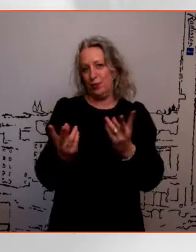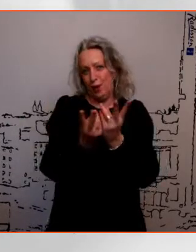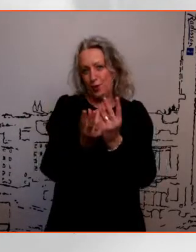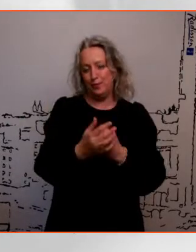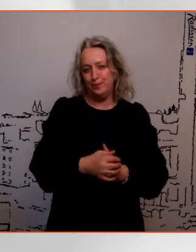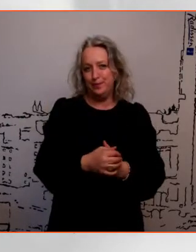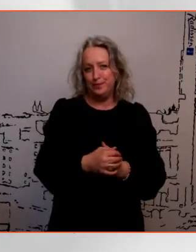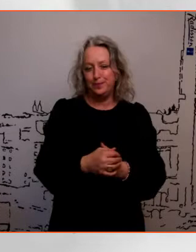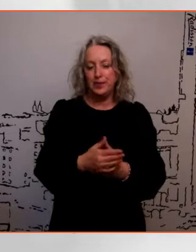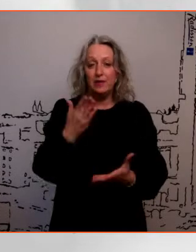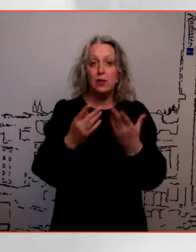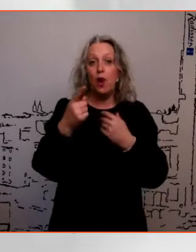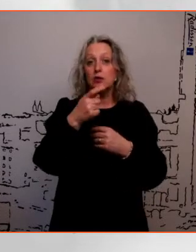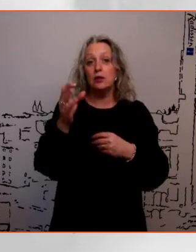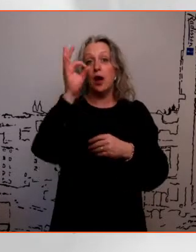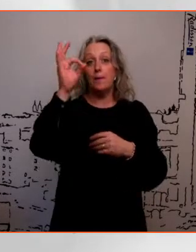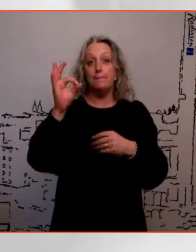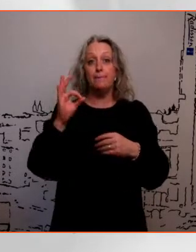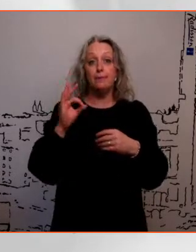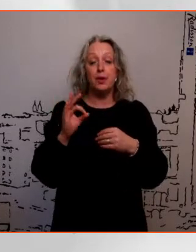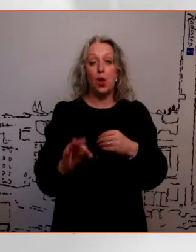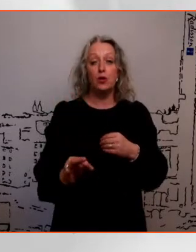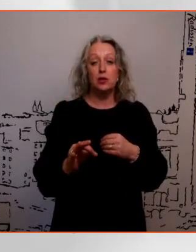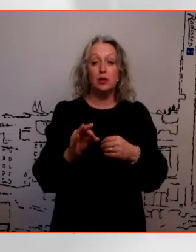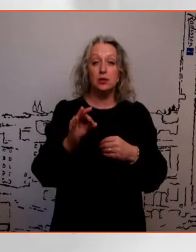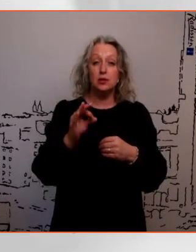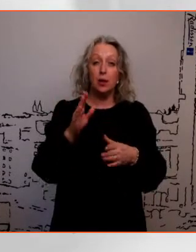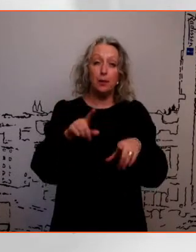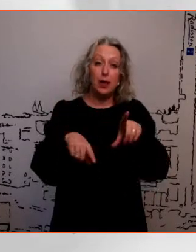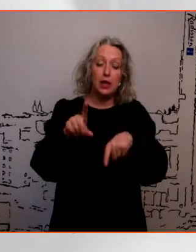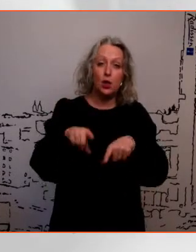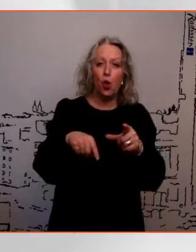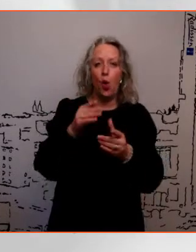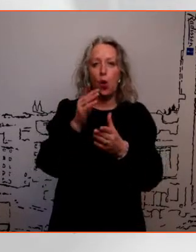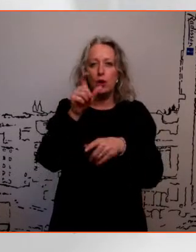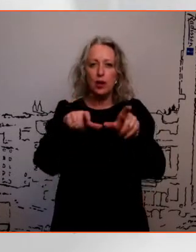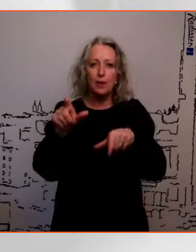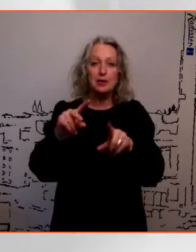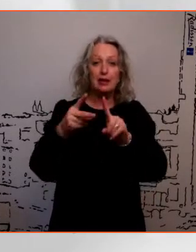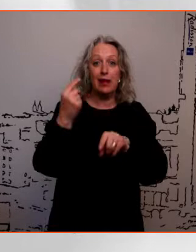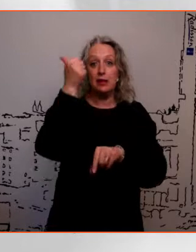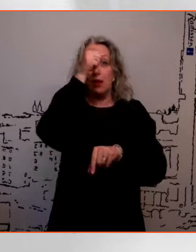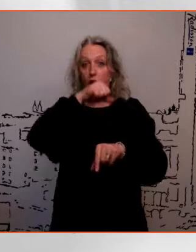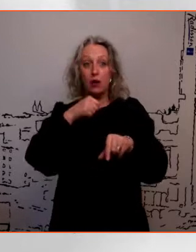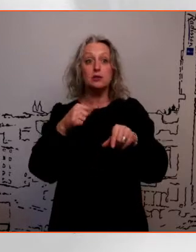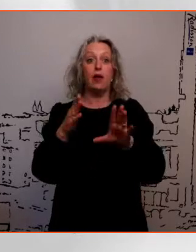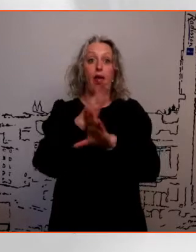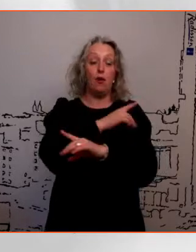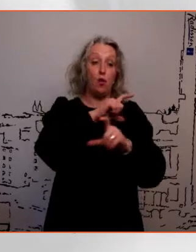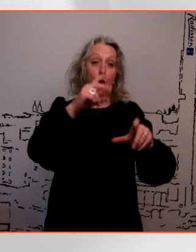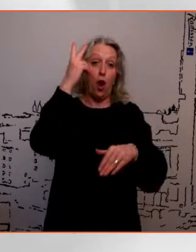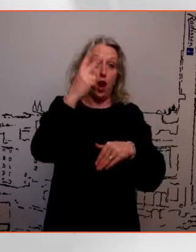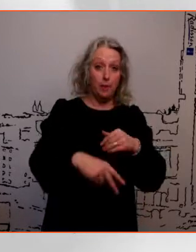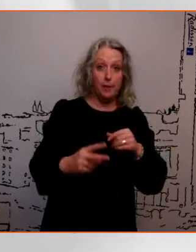Et võibolla see sadaprotsenti kindel mõnikord inimestel tuleb oleks teisel tööaastal peale kooli lõpetumist, sest ütleme